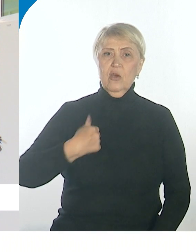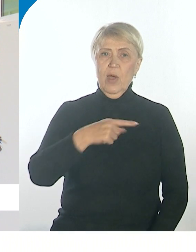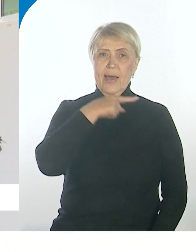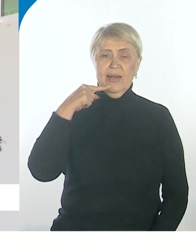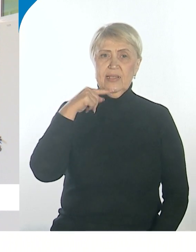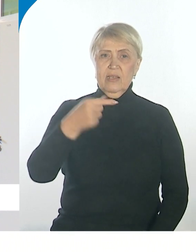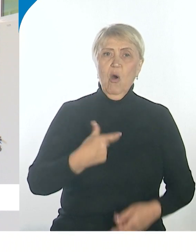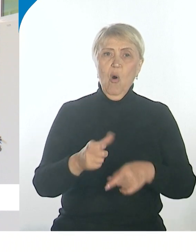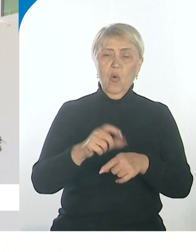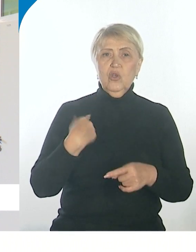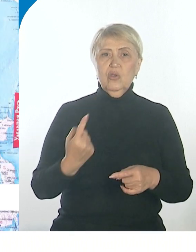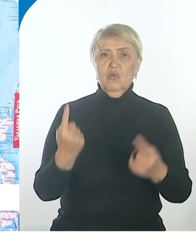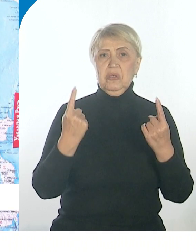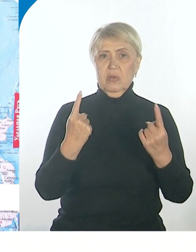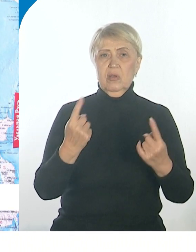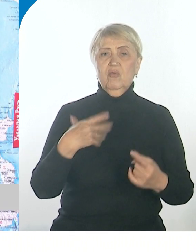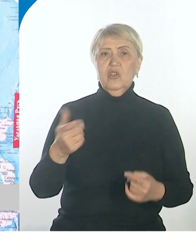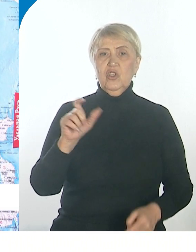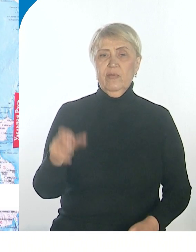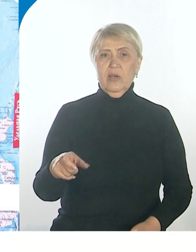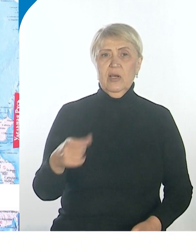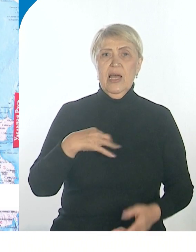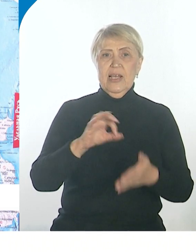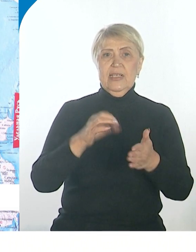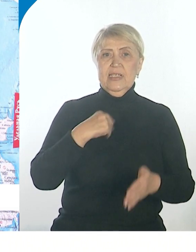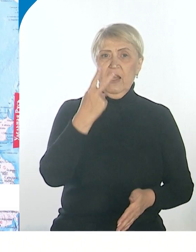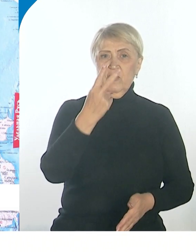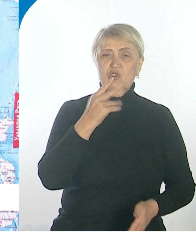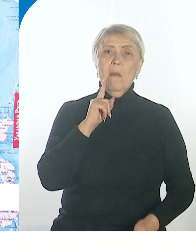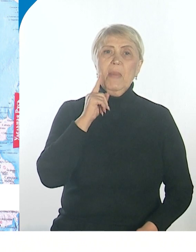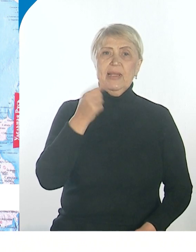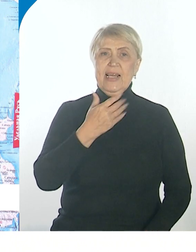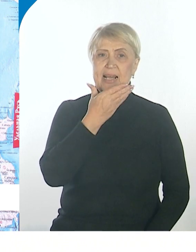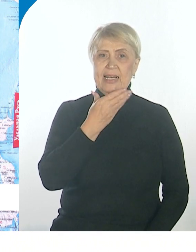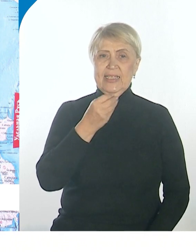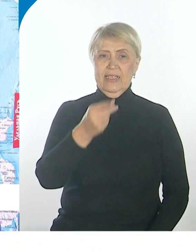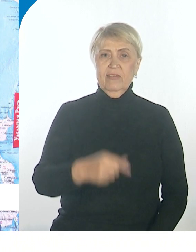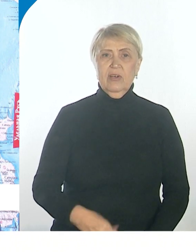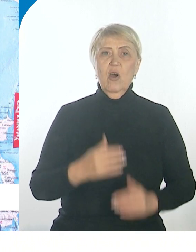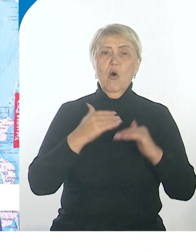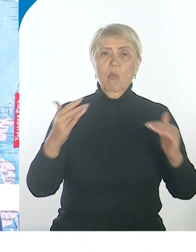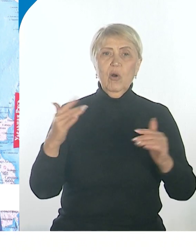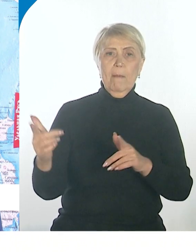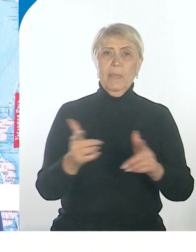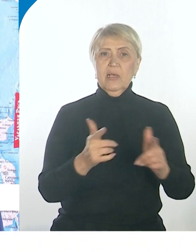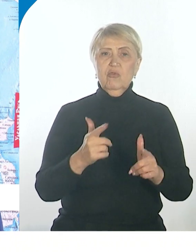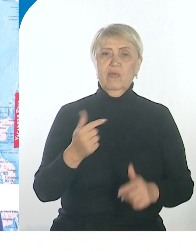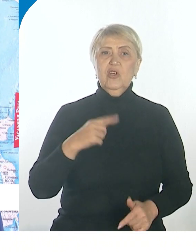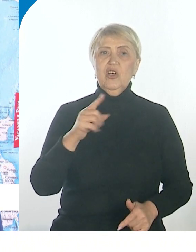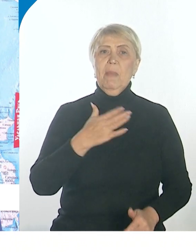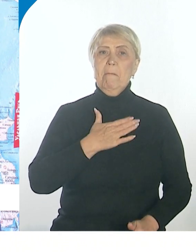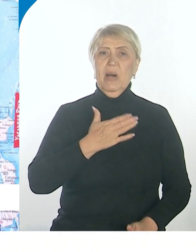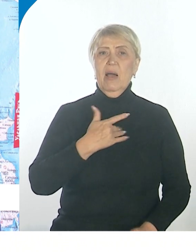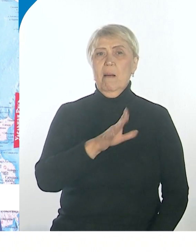ну, очень грандиозный человек. Здесь вот я вижу молодых, красивых, более подготовленных, чем мы.